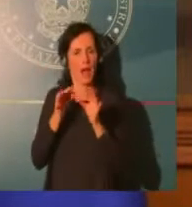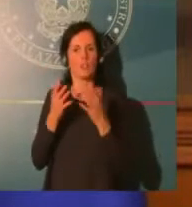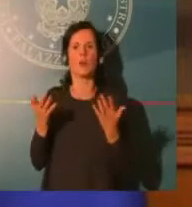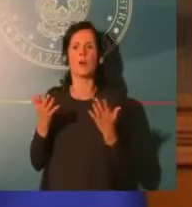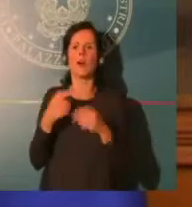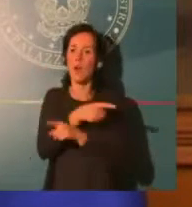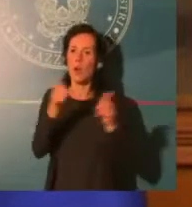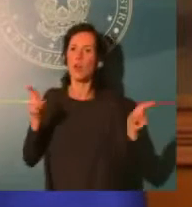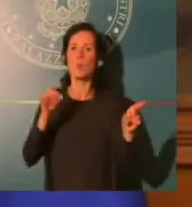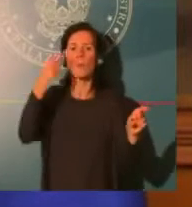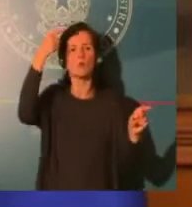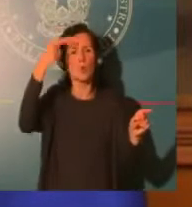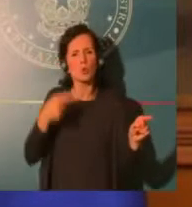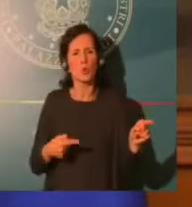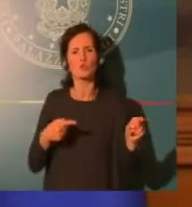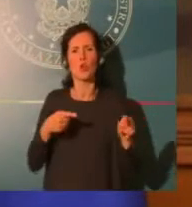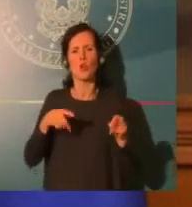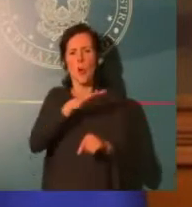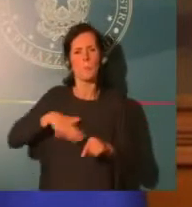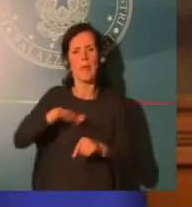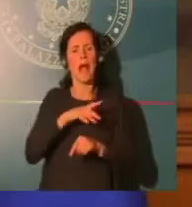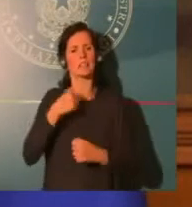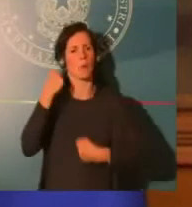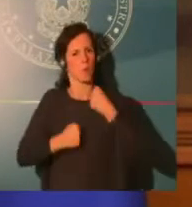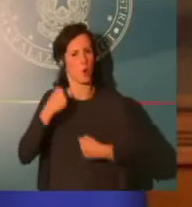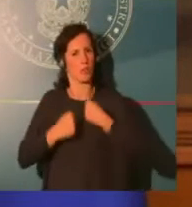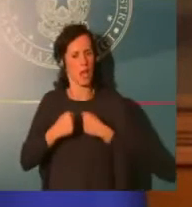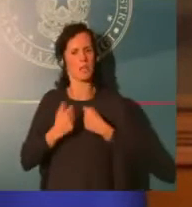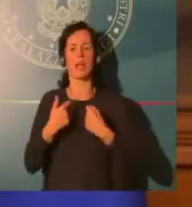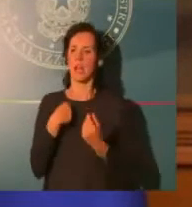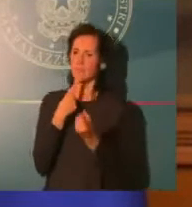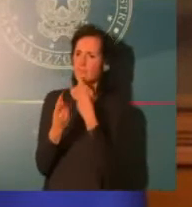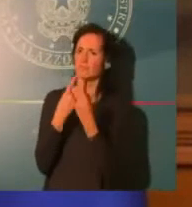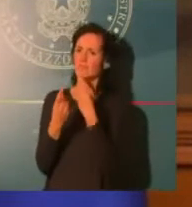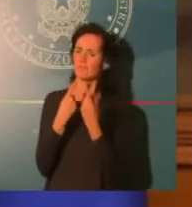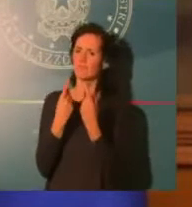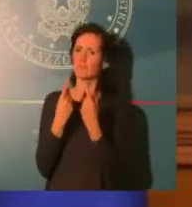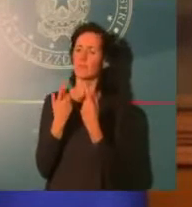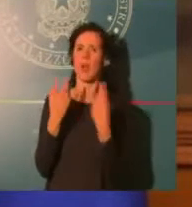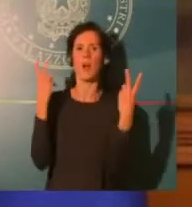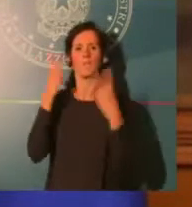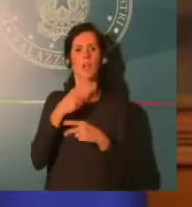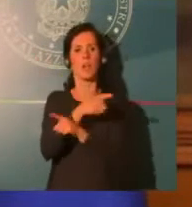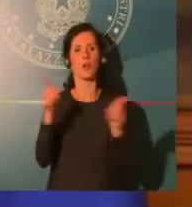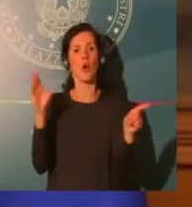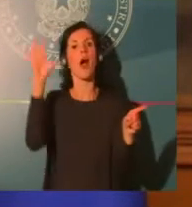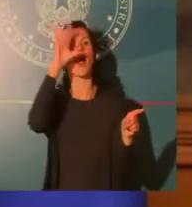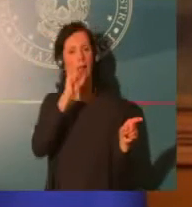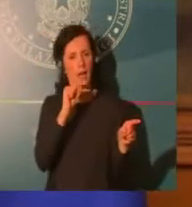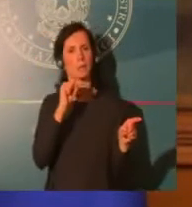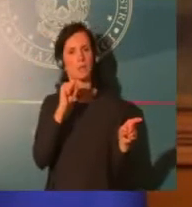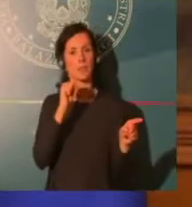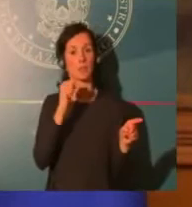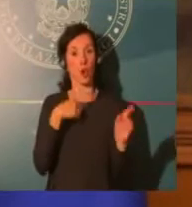capito che sono scelte per noi dolorose, ma in questo momento necessarie. Ho anticipato quelle che sarebbero state queste